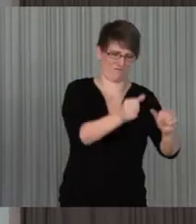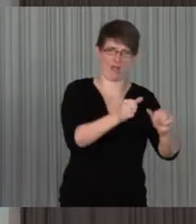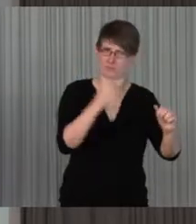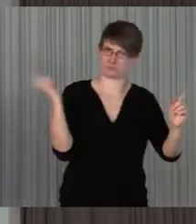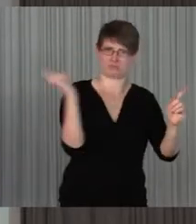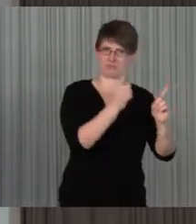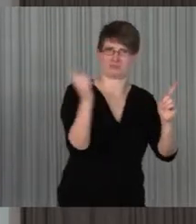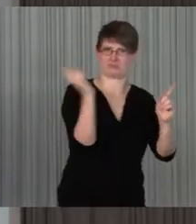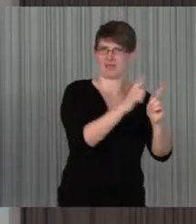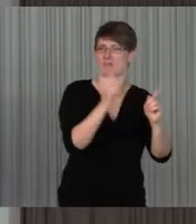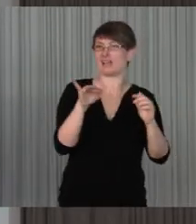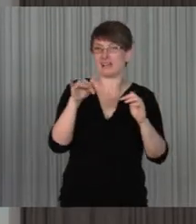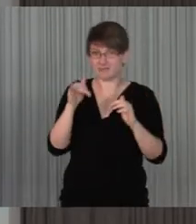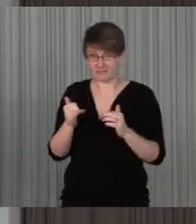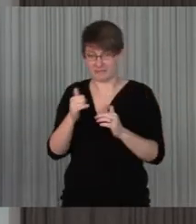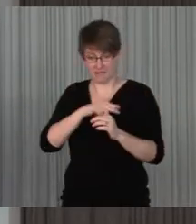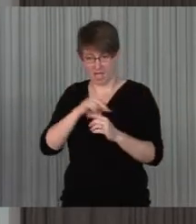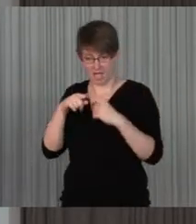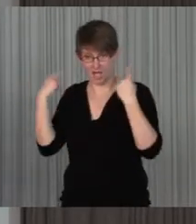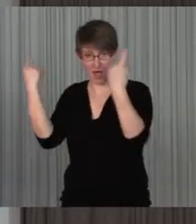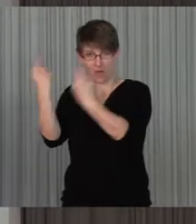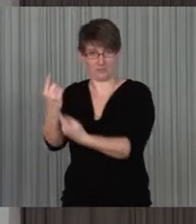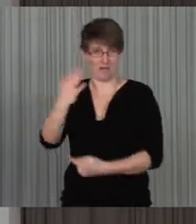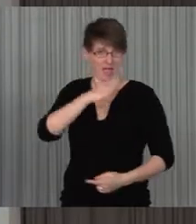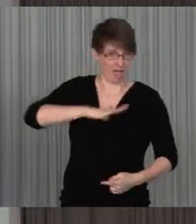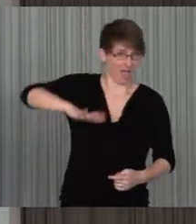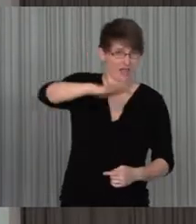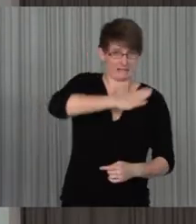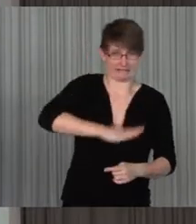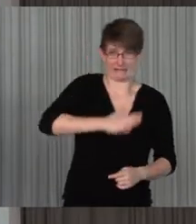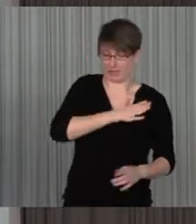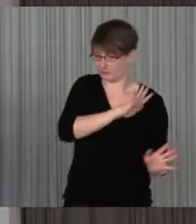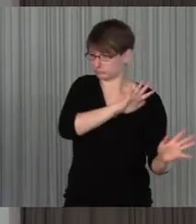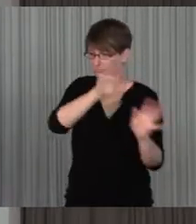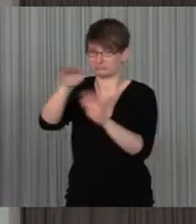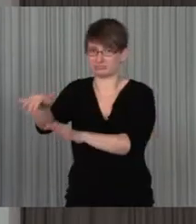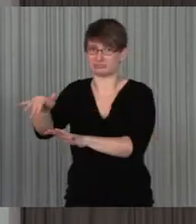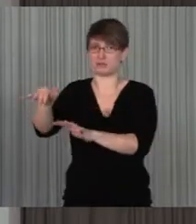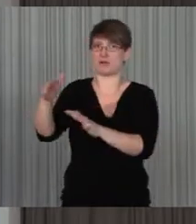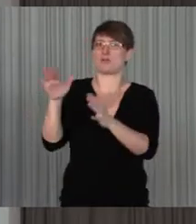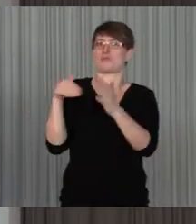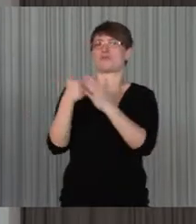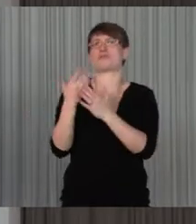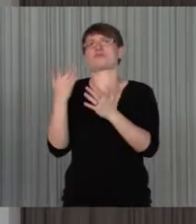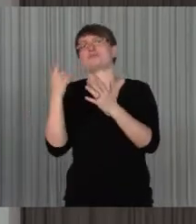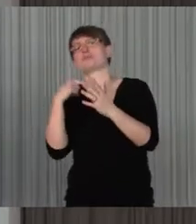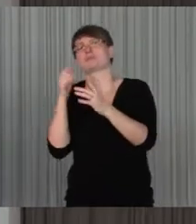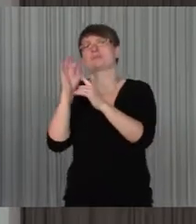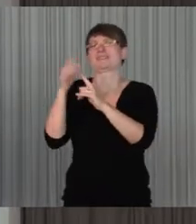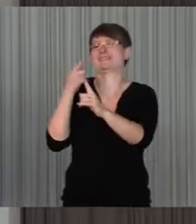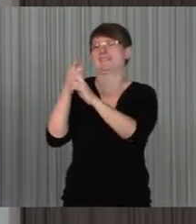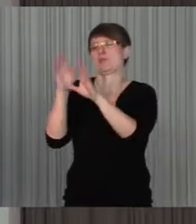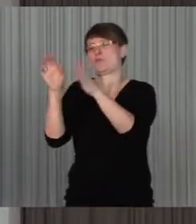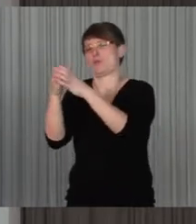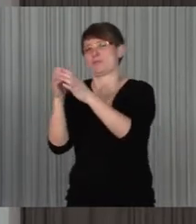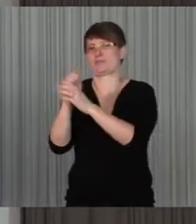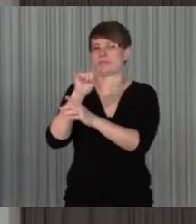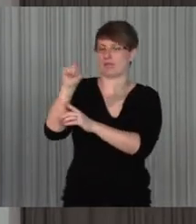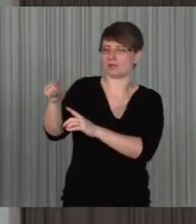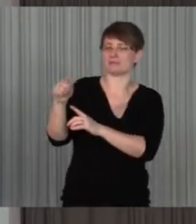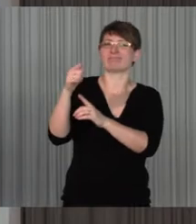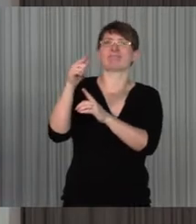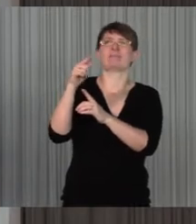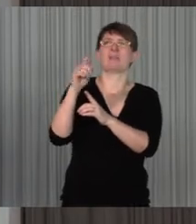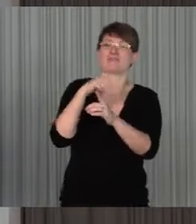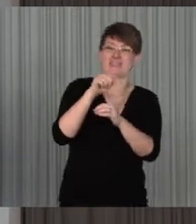gibt es wahrscheinlich nicht den Raum, wo wirklich alle zusammenhinkommen, sondern wir erreichen immer bestimmte Zielgruppen, wenn sie dort hingehen, schätzen